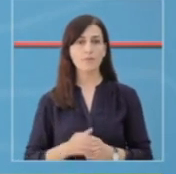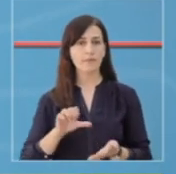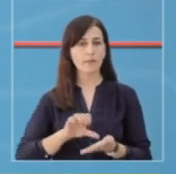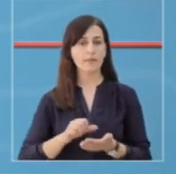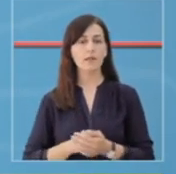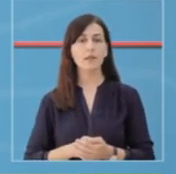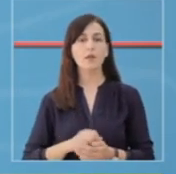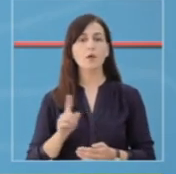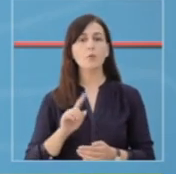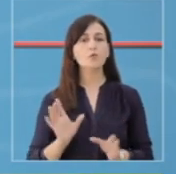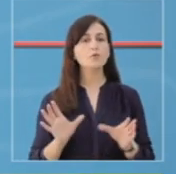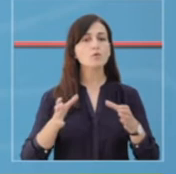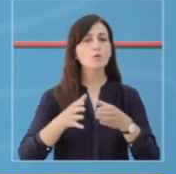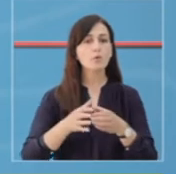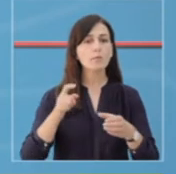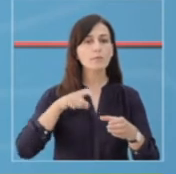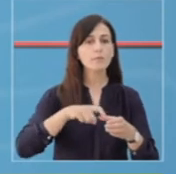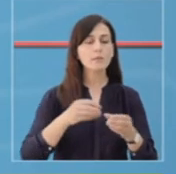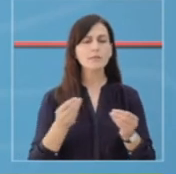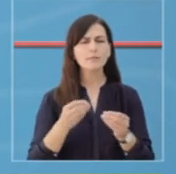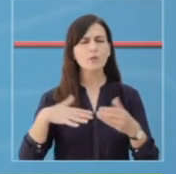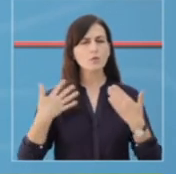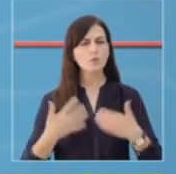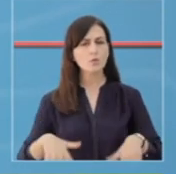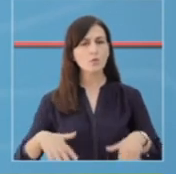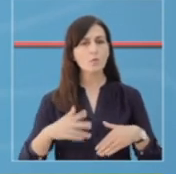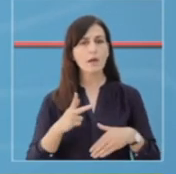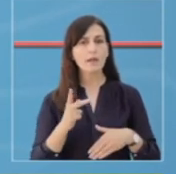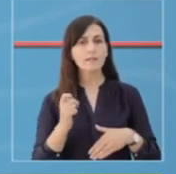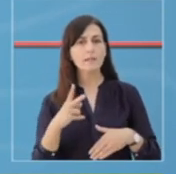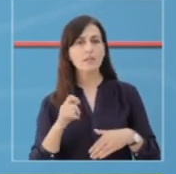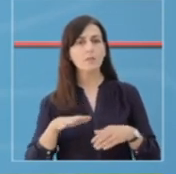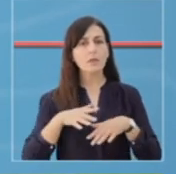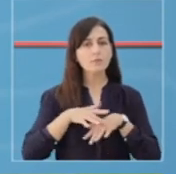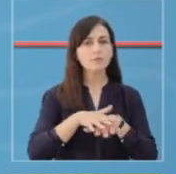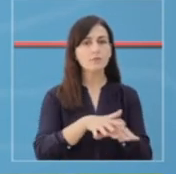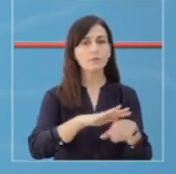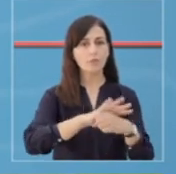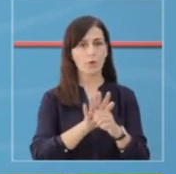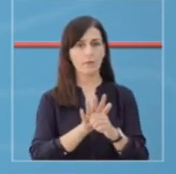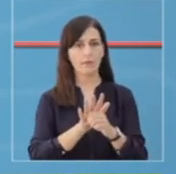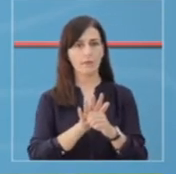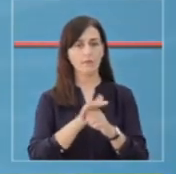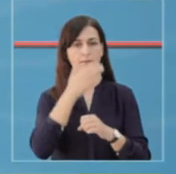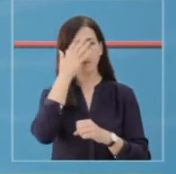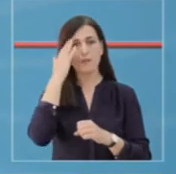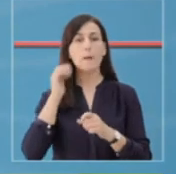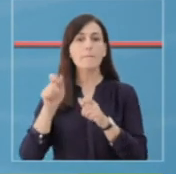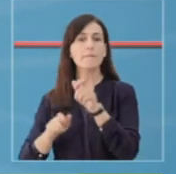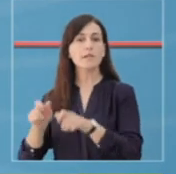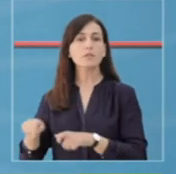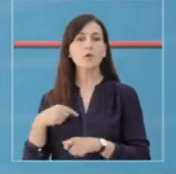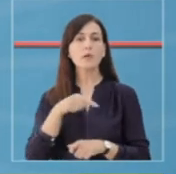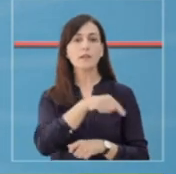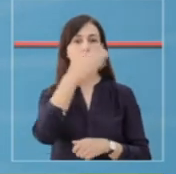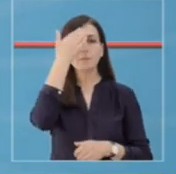Shmangni shfardoloj grumbullimi, pasi janë rezik për përhapjën e infekcionit. Familiarët e pacientve në spitale